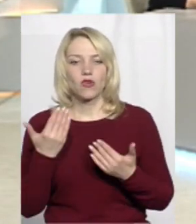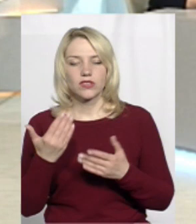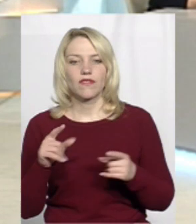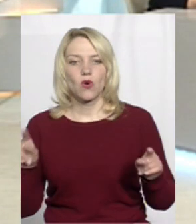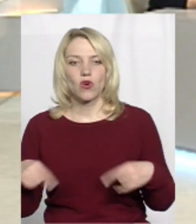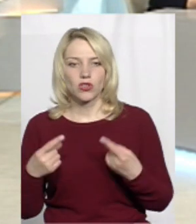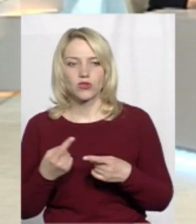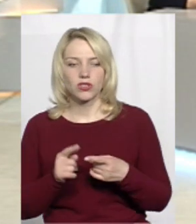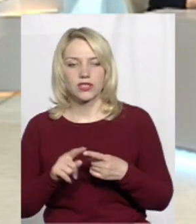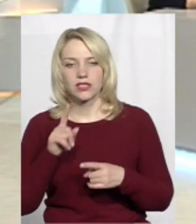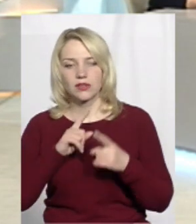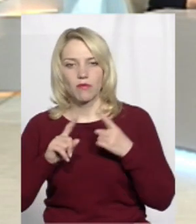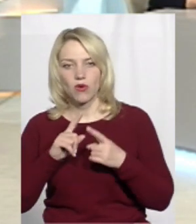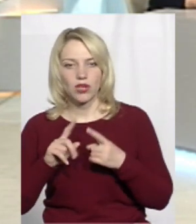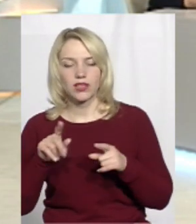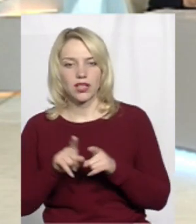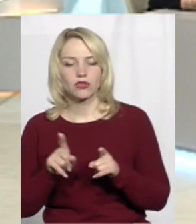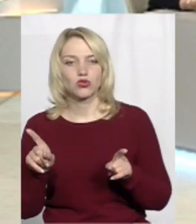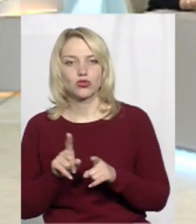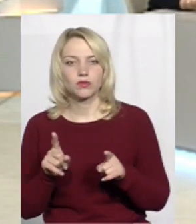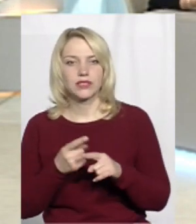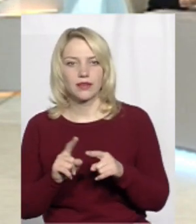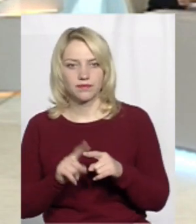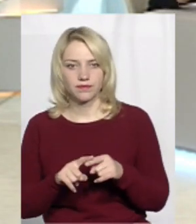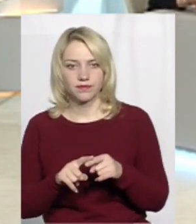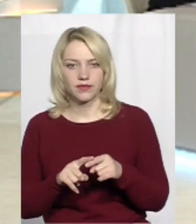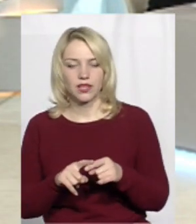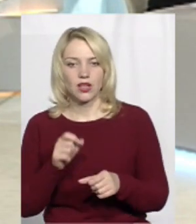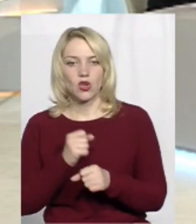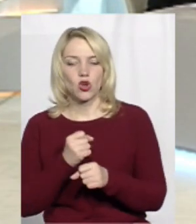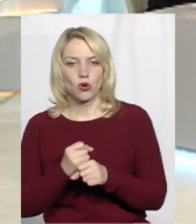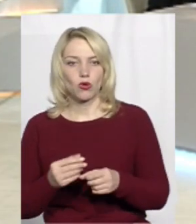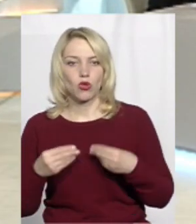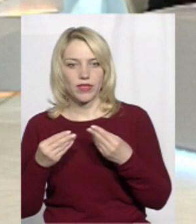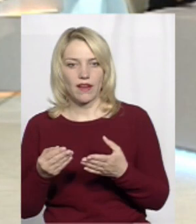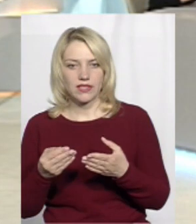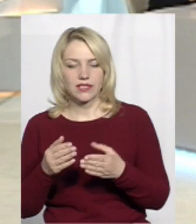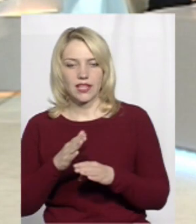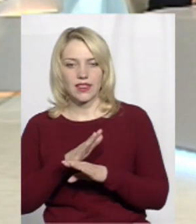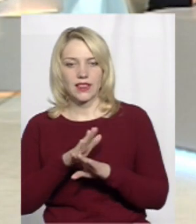ці збори так, щоб це роботодавець не